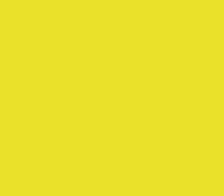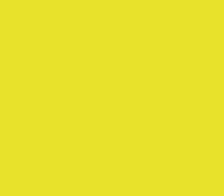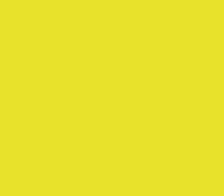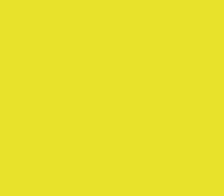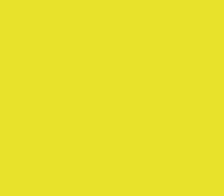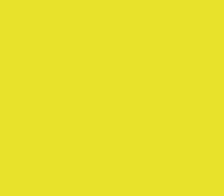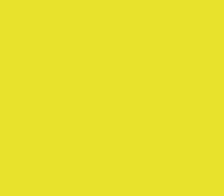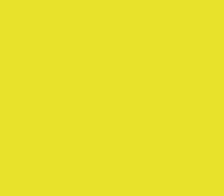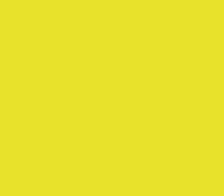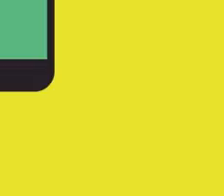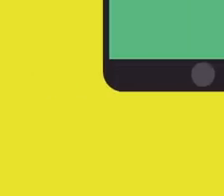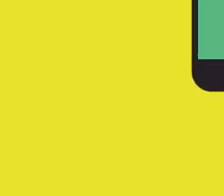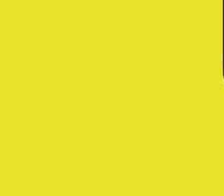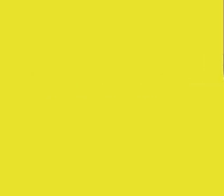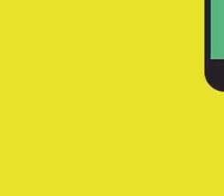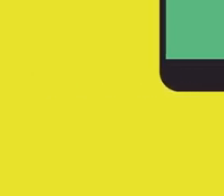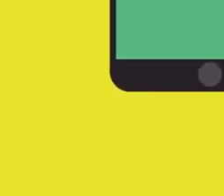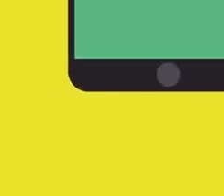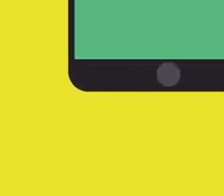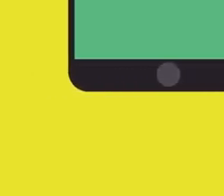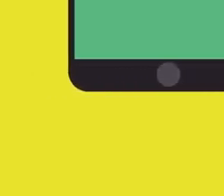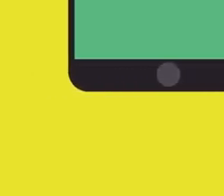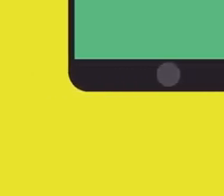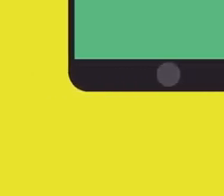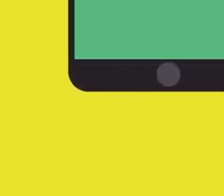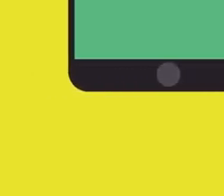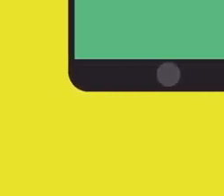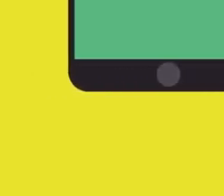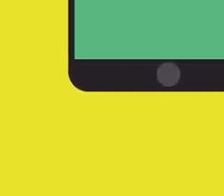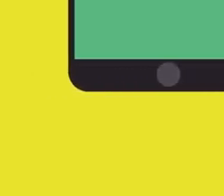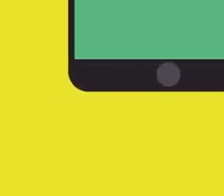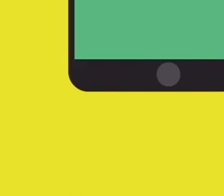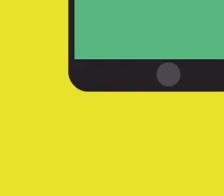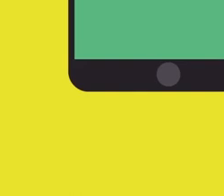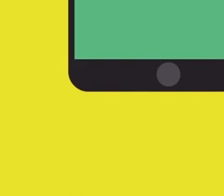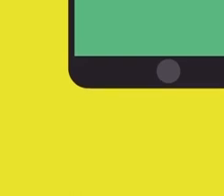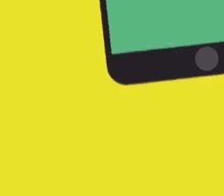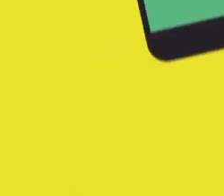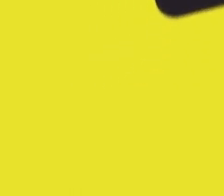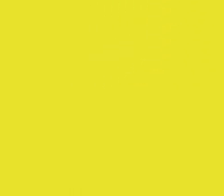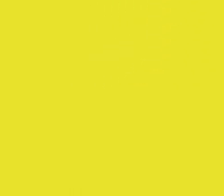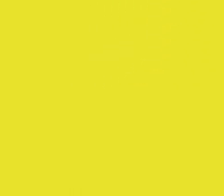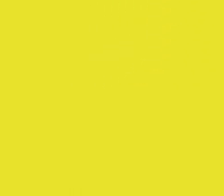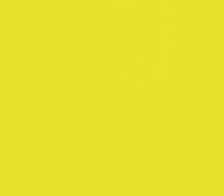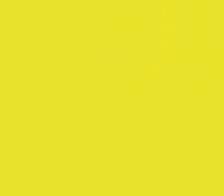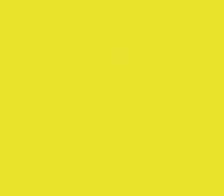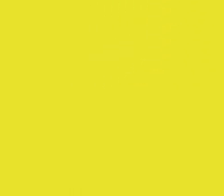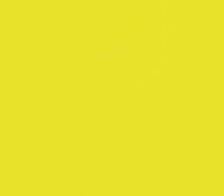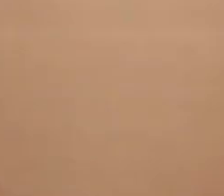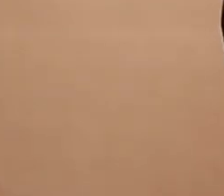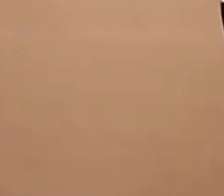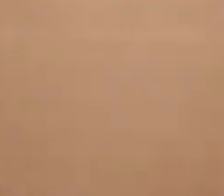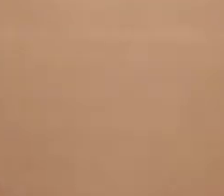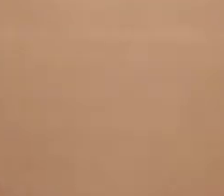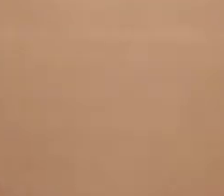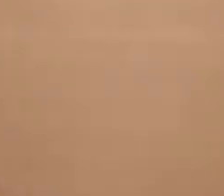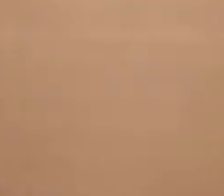کہتا ہے کہ مجھے وہ کوڈ بھیجو مجھے اشد ضرورت ہے اب آپ کو یہ لگتا ہے کہ یہ تو میرا جاننے والا ہے اور اس کو یہ کوڈ چاہیے لیکن ایکچولی